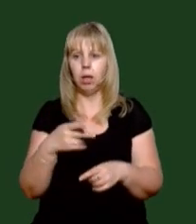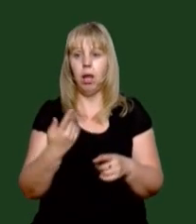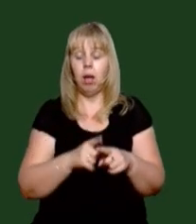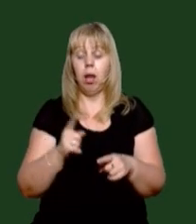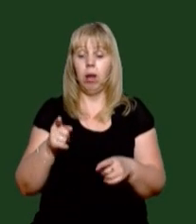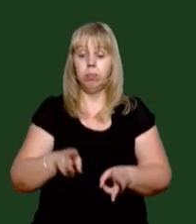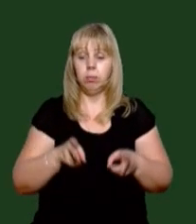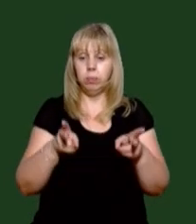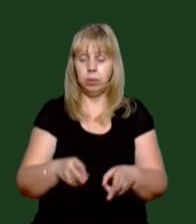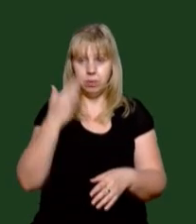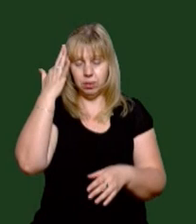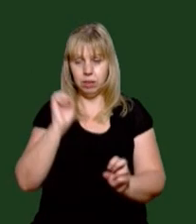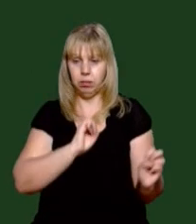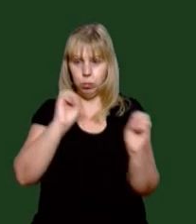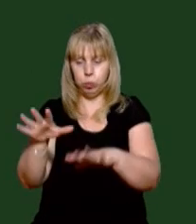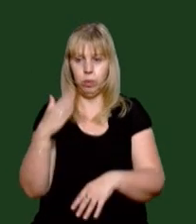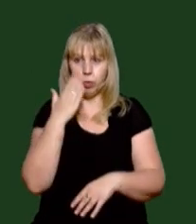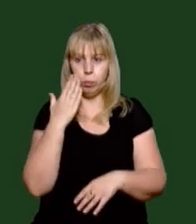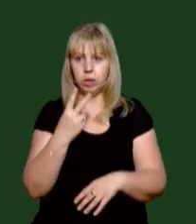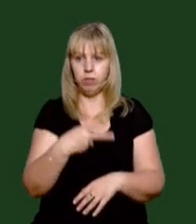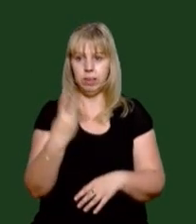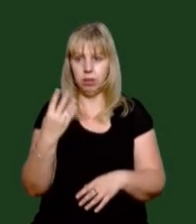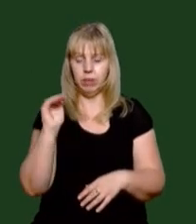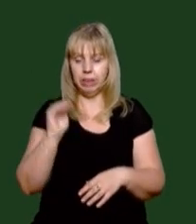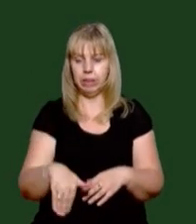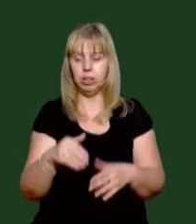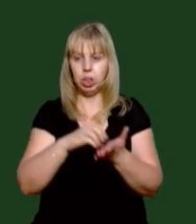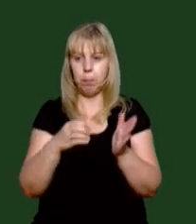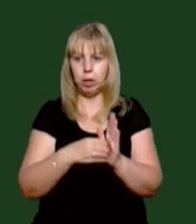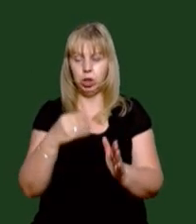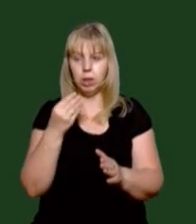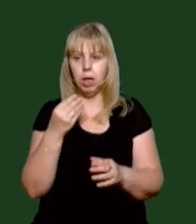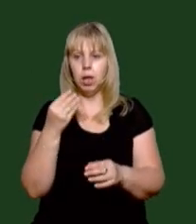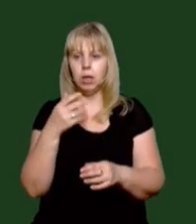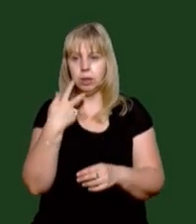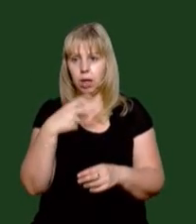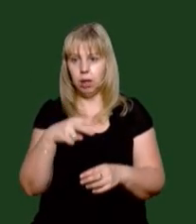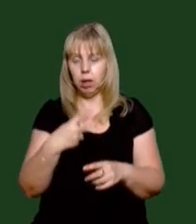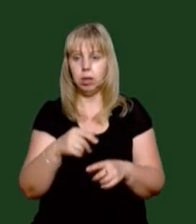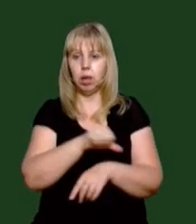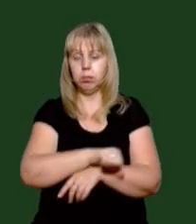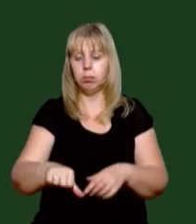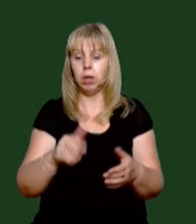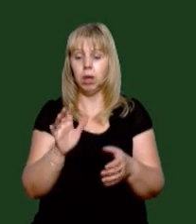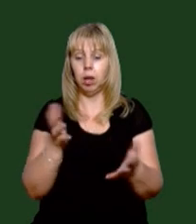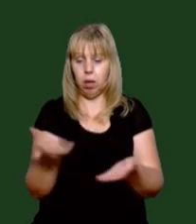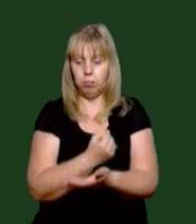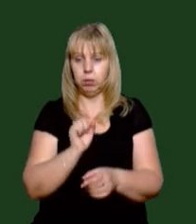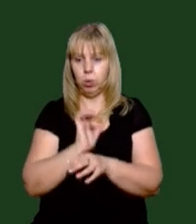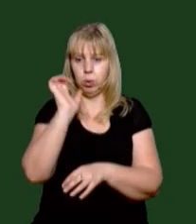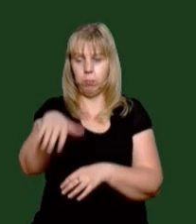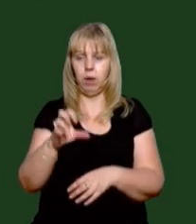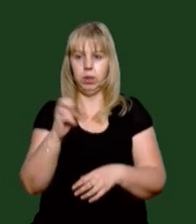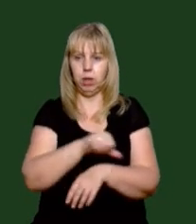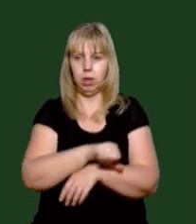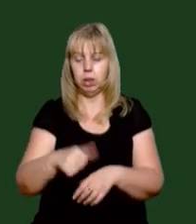планували перемістити до сусідньої країни майже 22 тисячі пачок цигарет. Читіної вироби прикордонники доправили до прикордонного підрозділу.